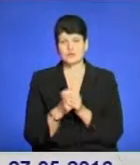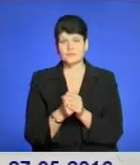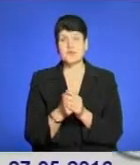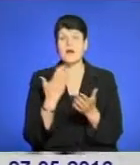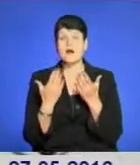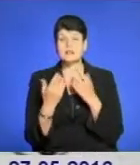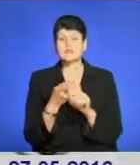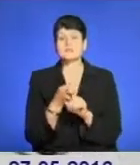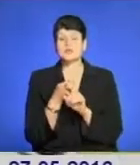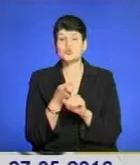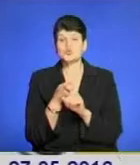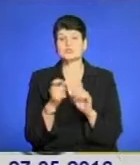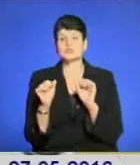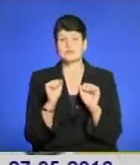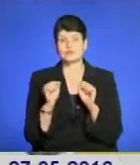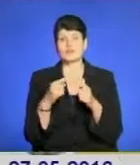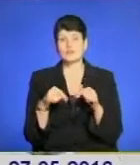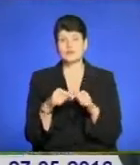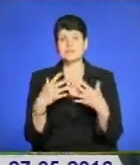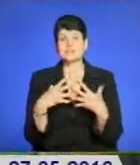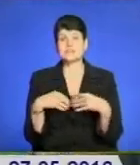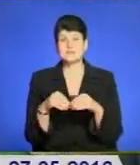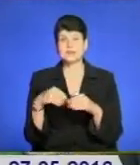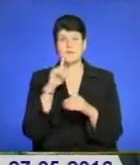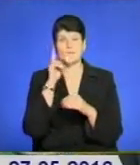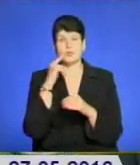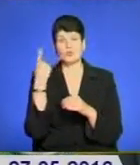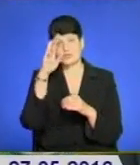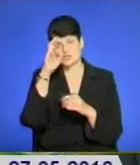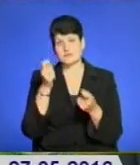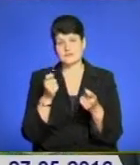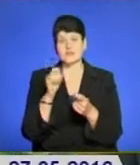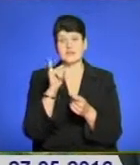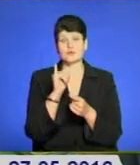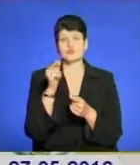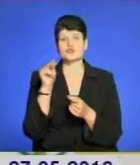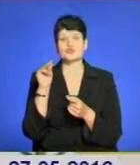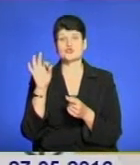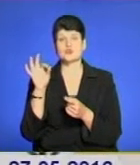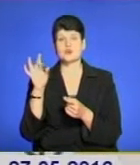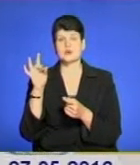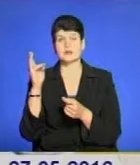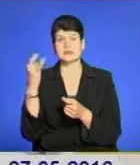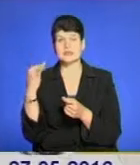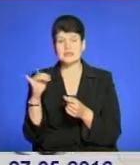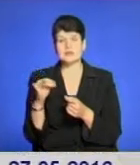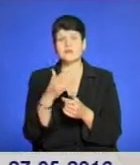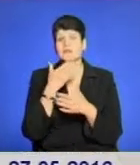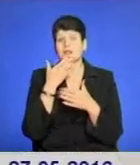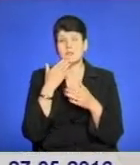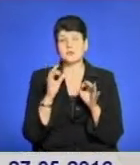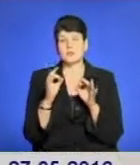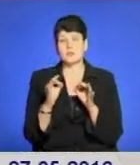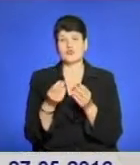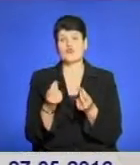Однак, за словами керівника відділу сім'ї та молоді облдержадміністрації Ігоря Чорного, через відсутність належного фінансування